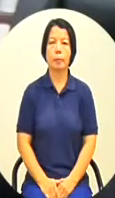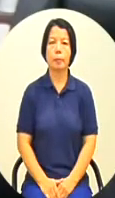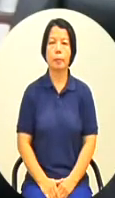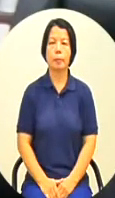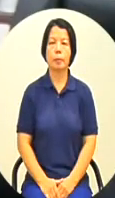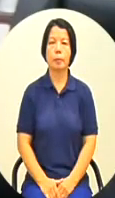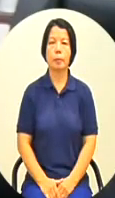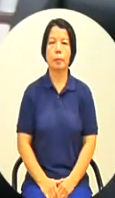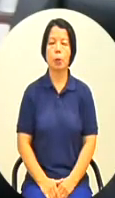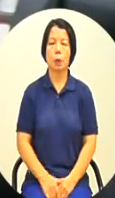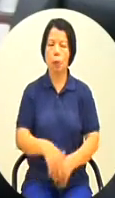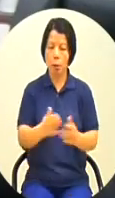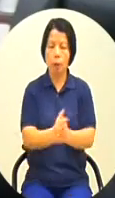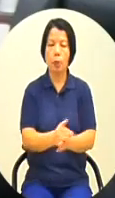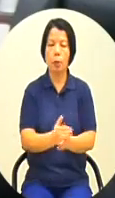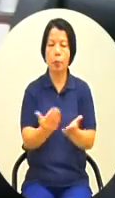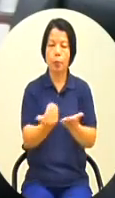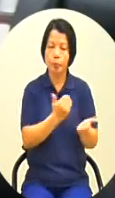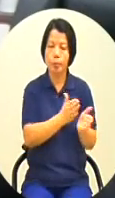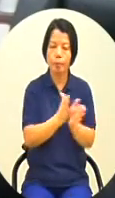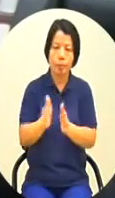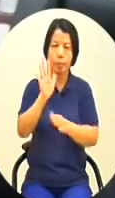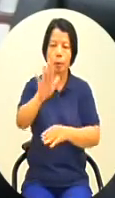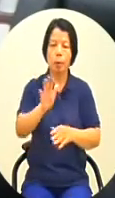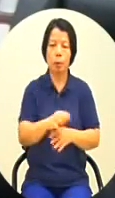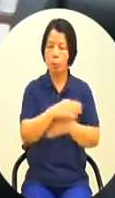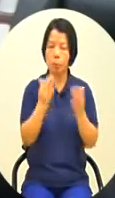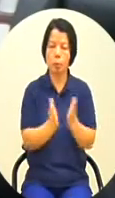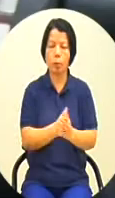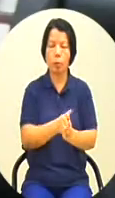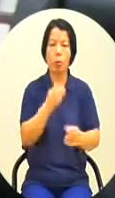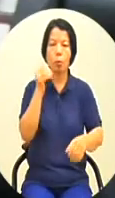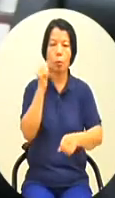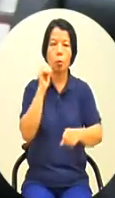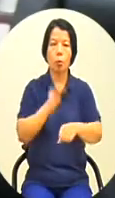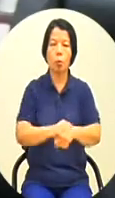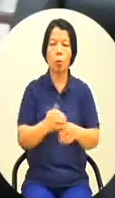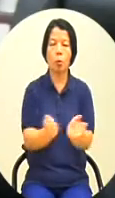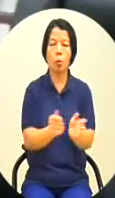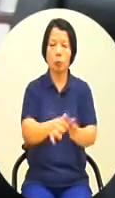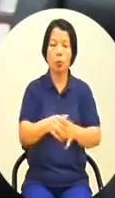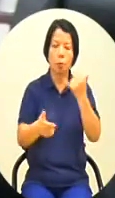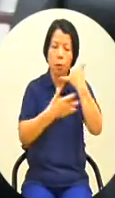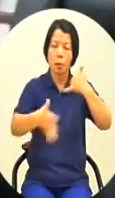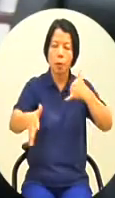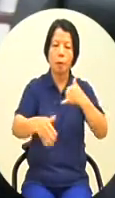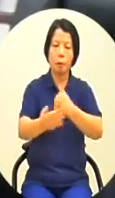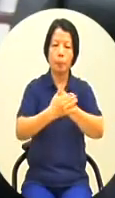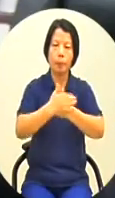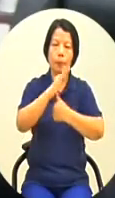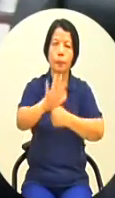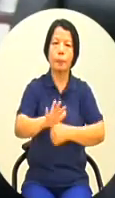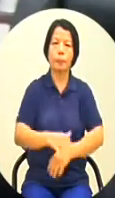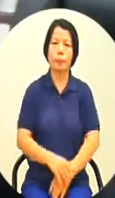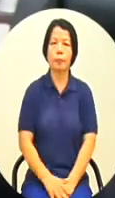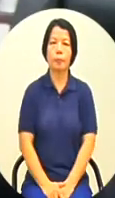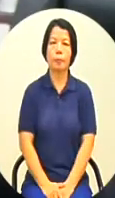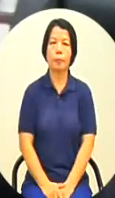行政院已經被查了所以這部分我們的工作都已經完成那這部分謝謝海洋局的協助然後另外一個